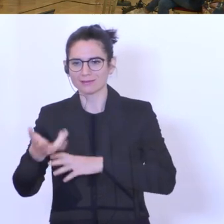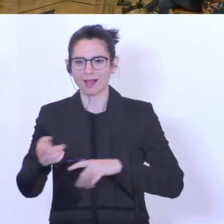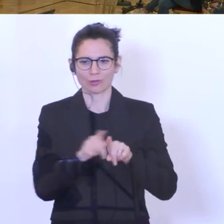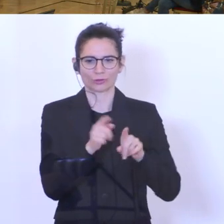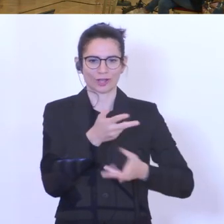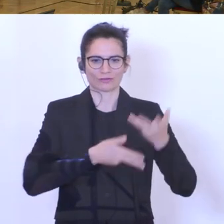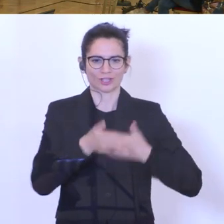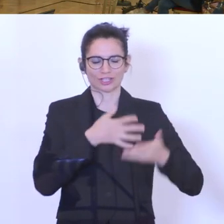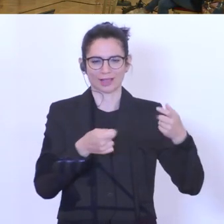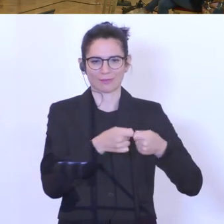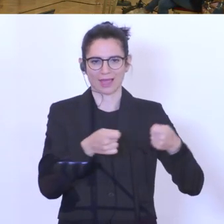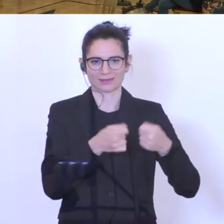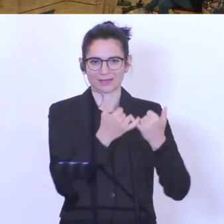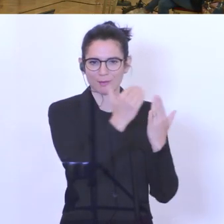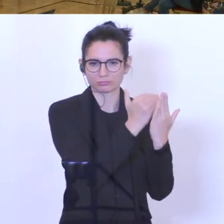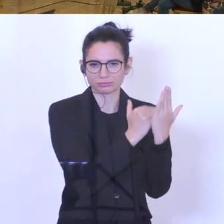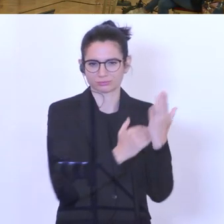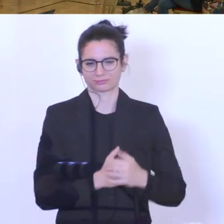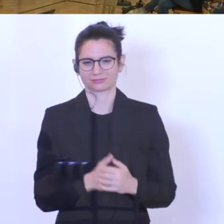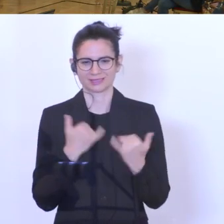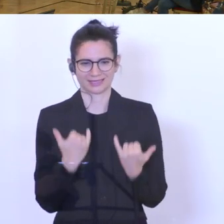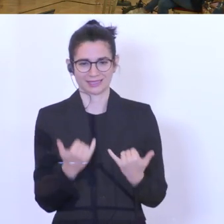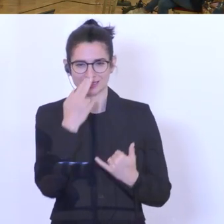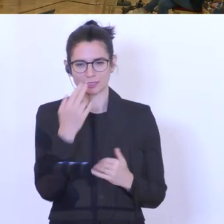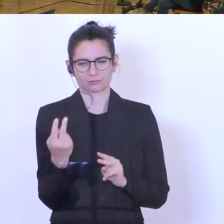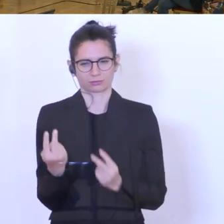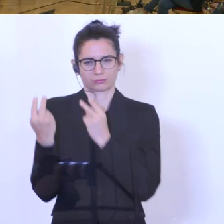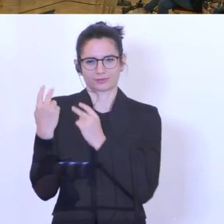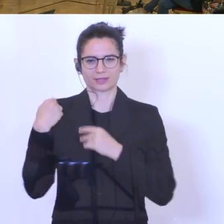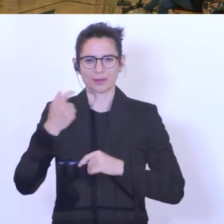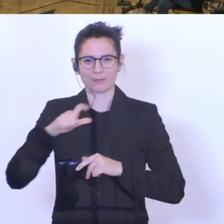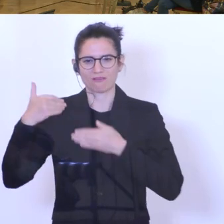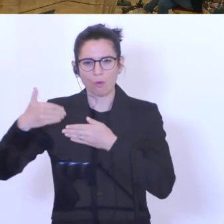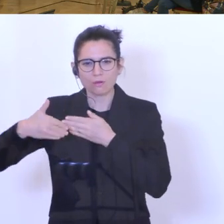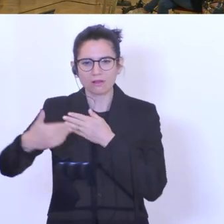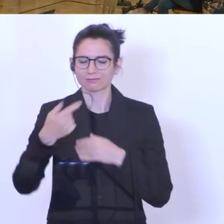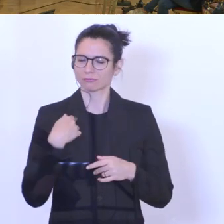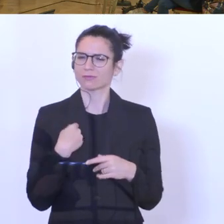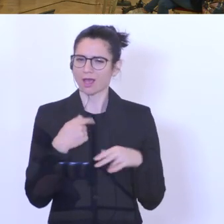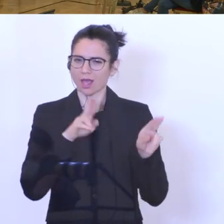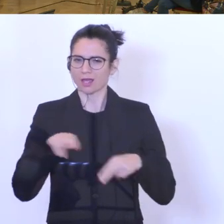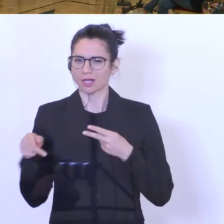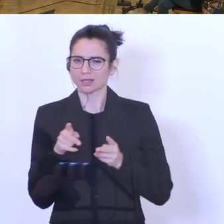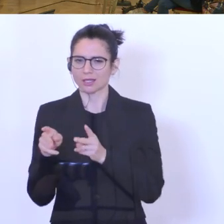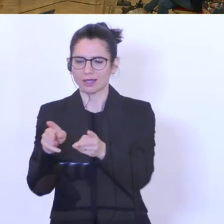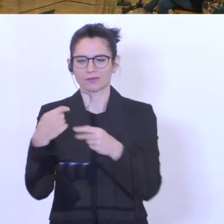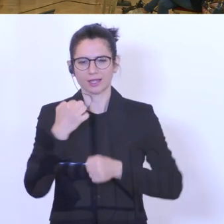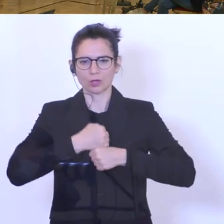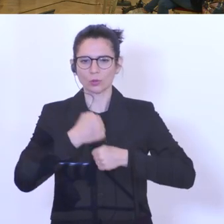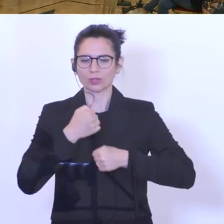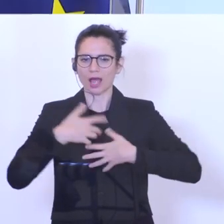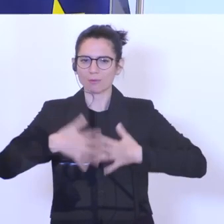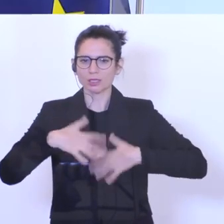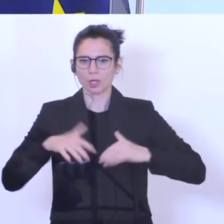der wirtschaftlichen Maßnahmen. Wir haben gesehen, dass die letzten Wochen in die richtige Richtung gehen und dass die Arbeitslosenkurve